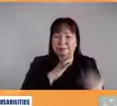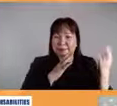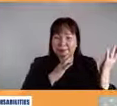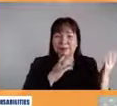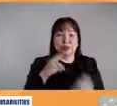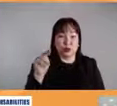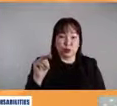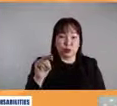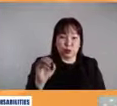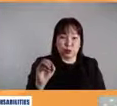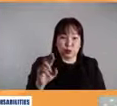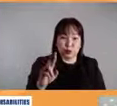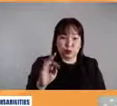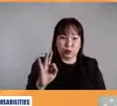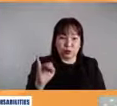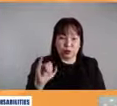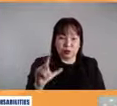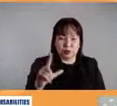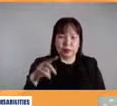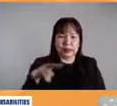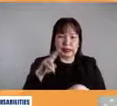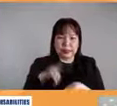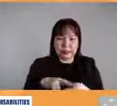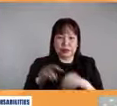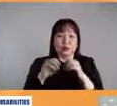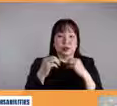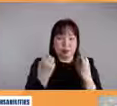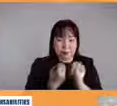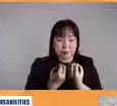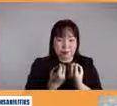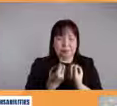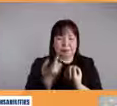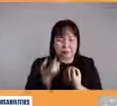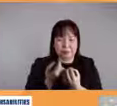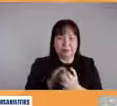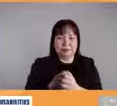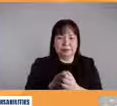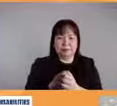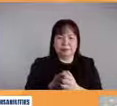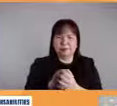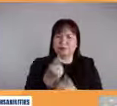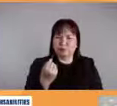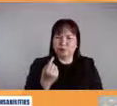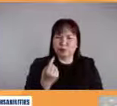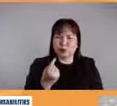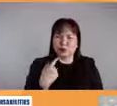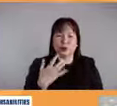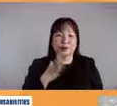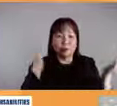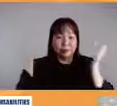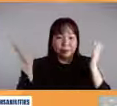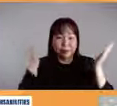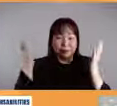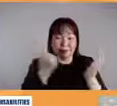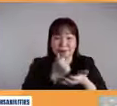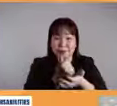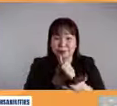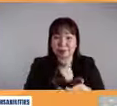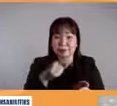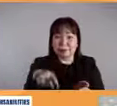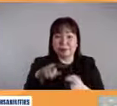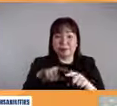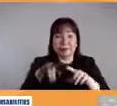isa siyang national organization na naglilingkod sa mga